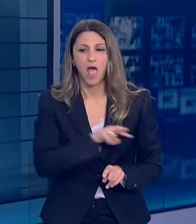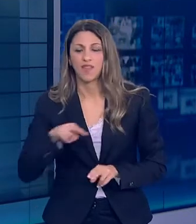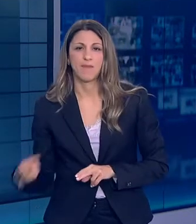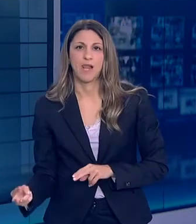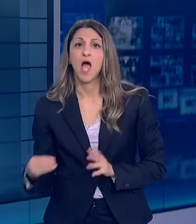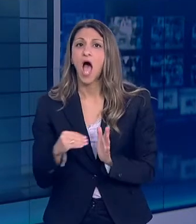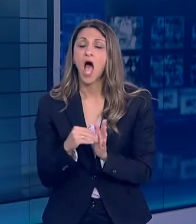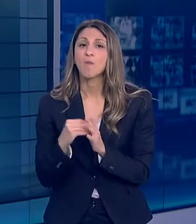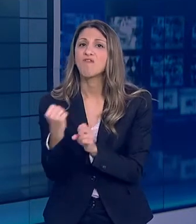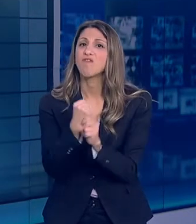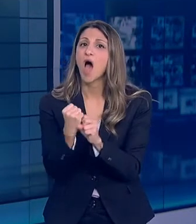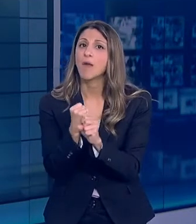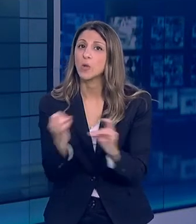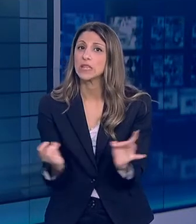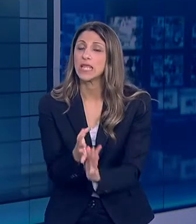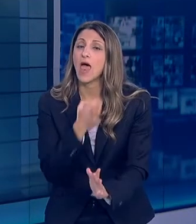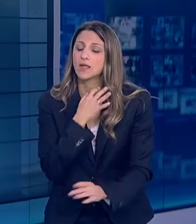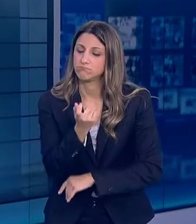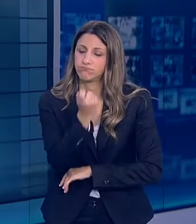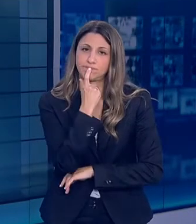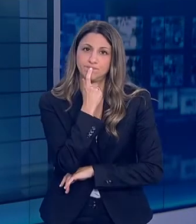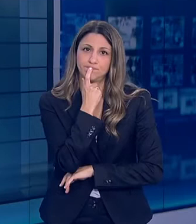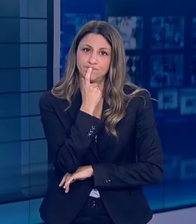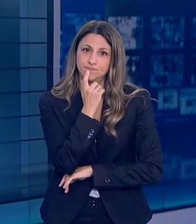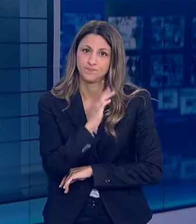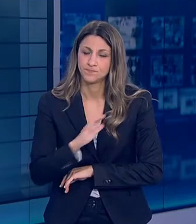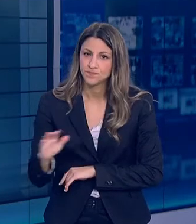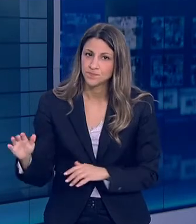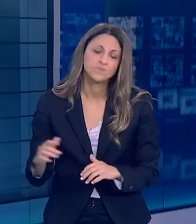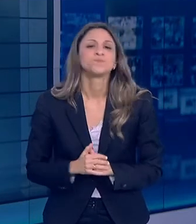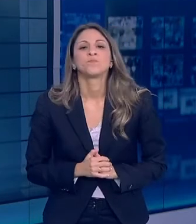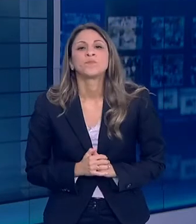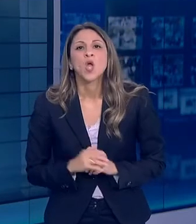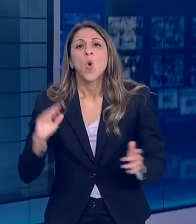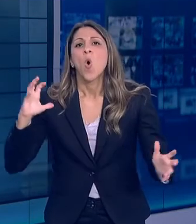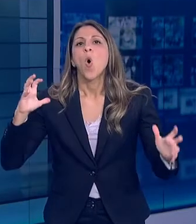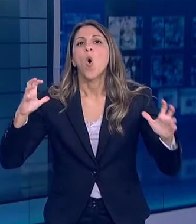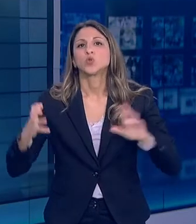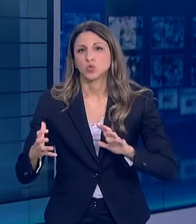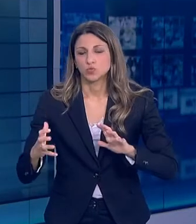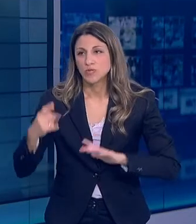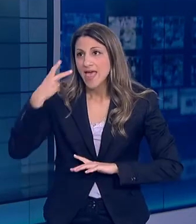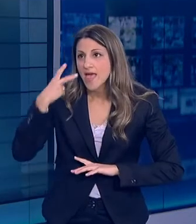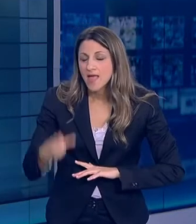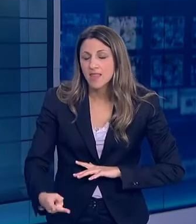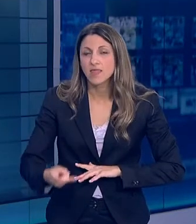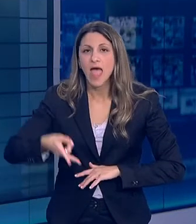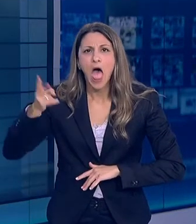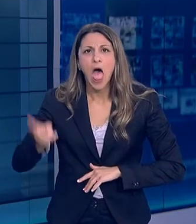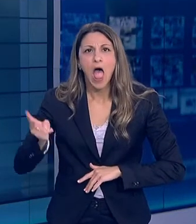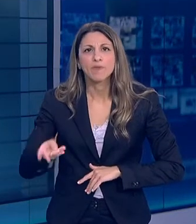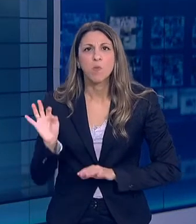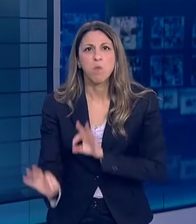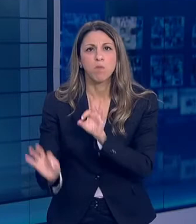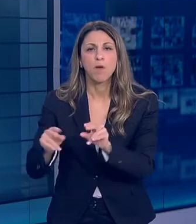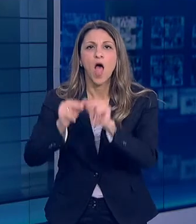Σαν παγκόσμια επιστημονική κοινότητα θα ρίσω όλη η γη έγινε ένα Ζήσαμε και ζούμε δύσκολες καταστάσεις με